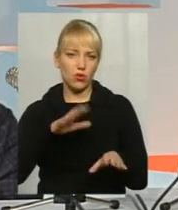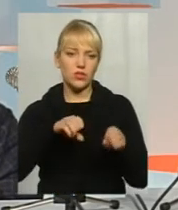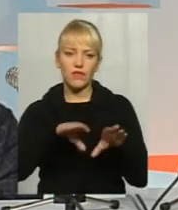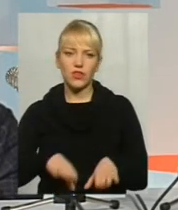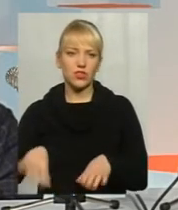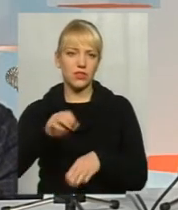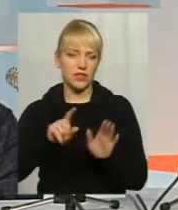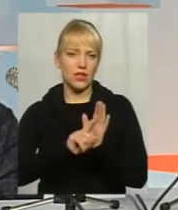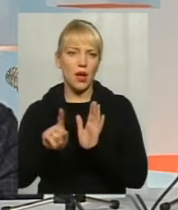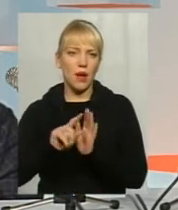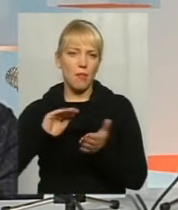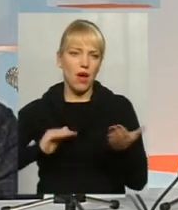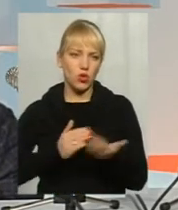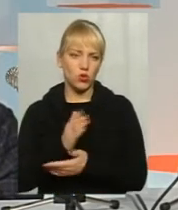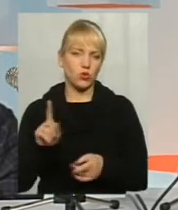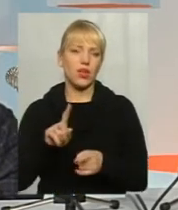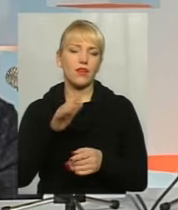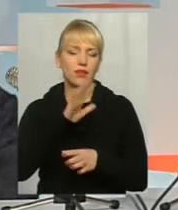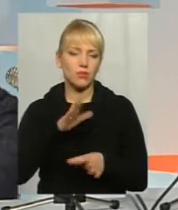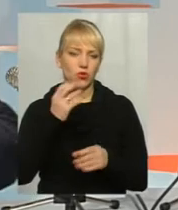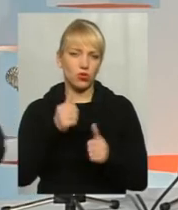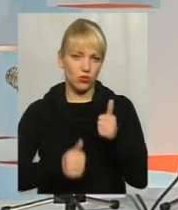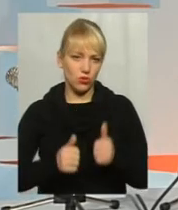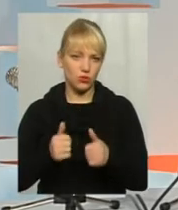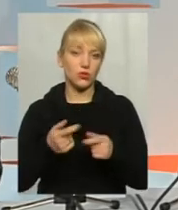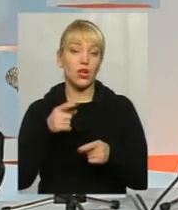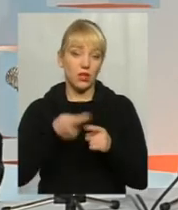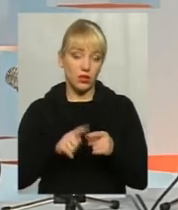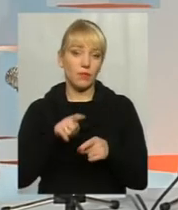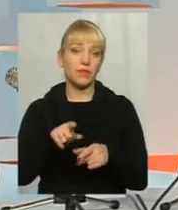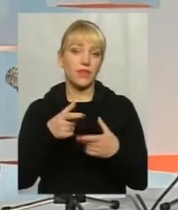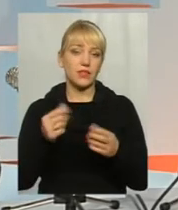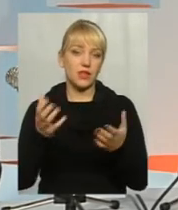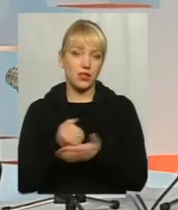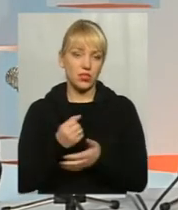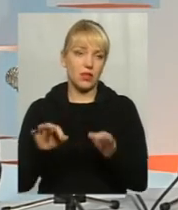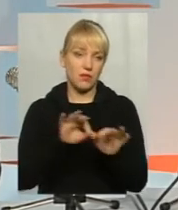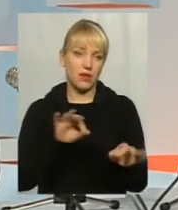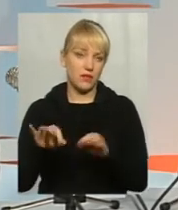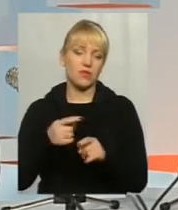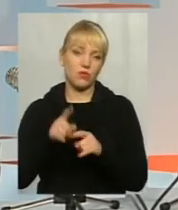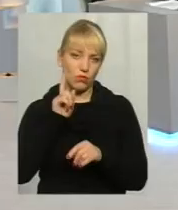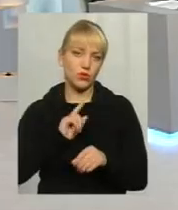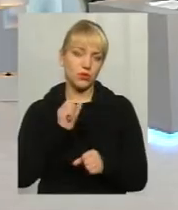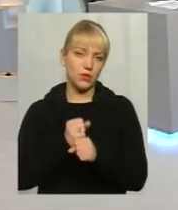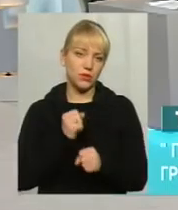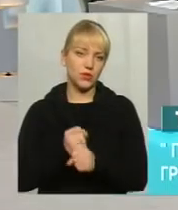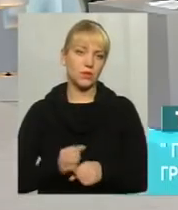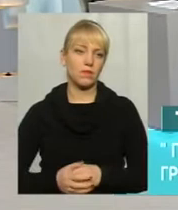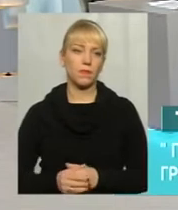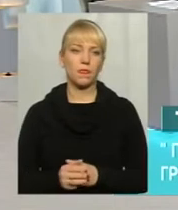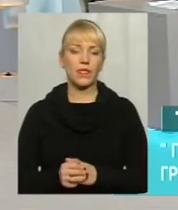всі маршрути, по яких не відбувся конкурс, але там, де ми знайшли перевізника, перевізник поки що працює. Десь